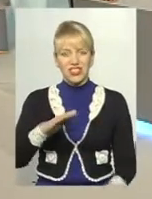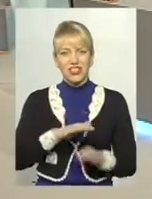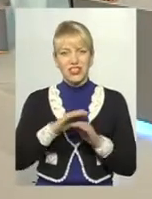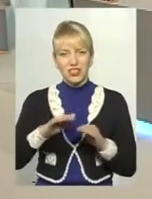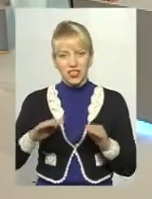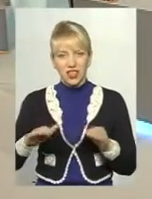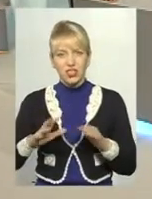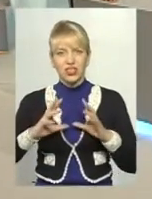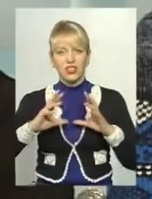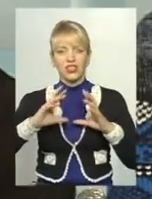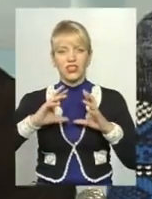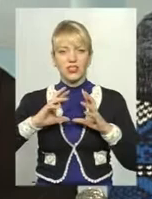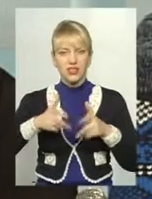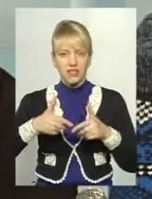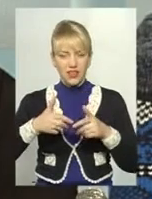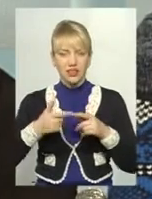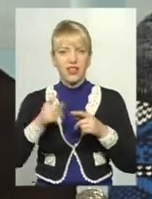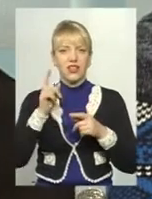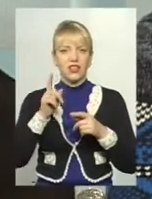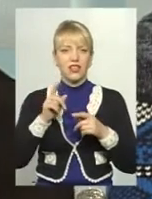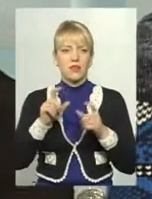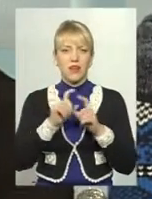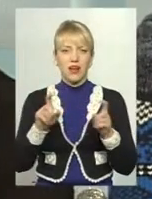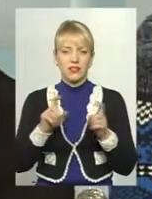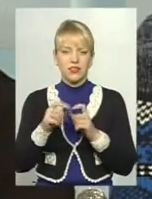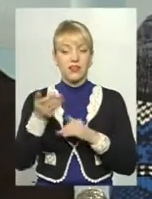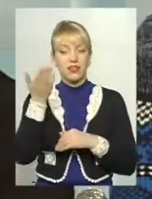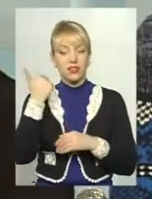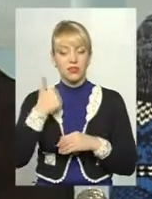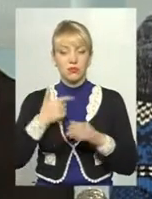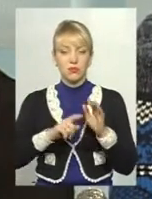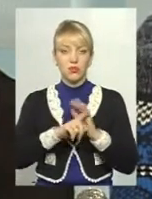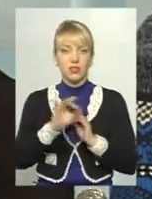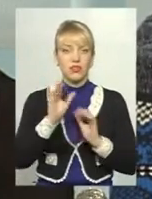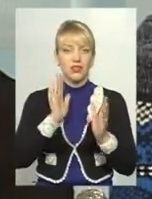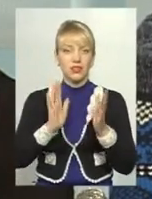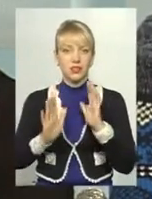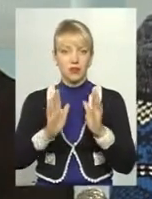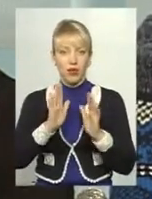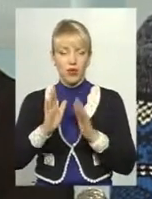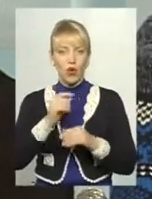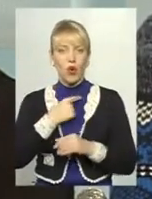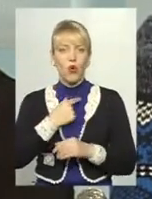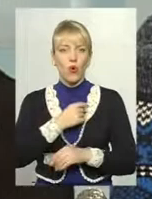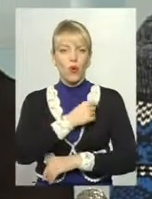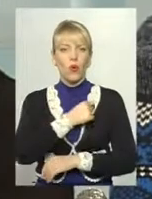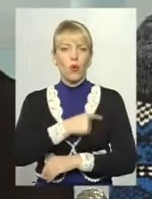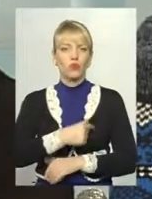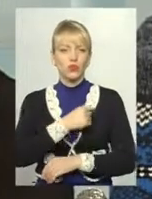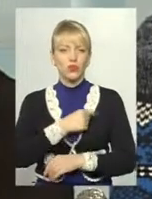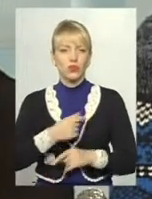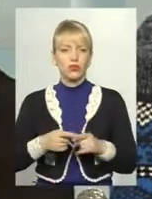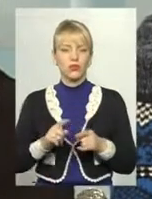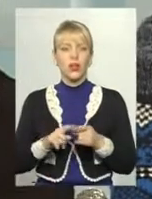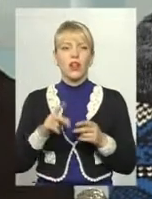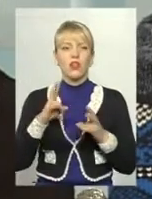Комсомольського парку. До речі, я вважаю, це моя думка така, не тільки моя, йому треба було б якусь назву молодіжну повернути, тому що моя